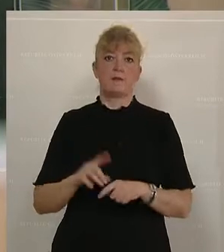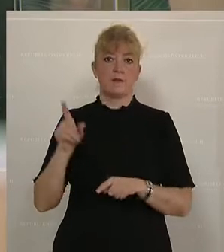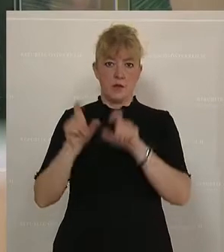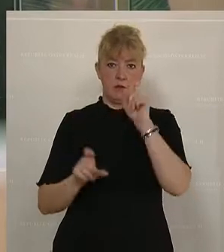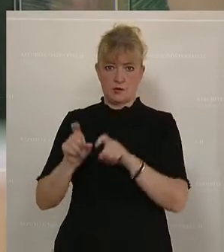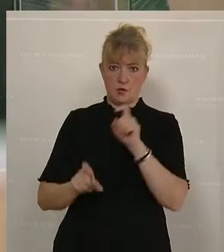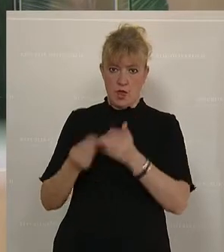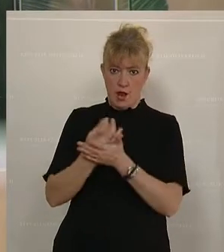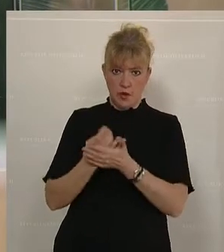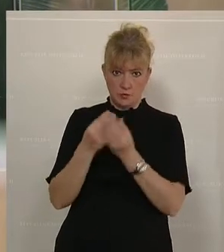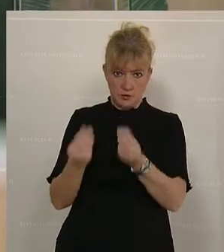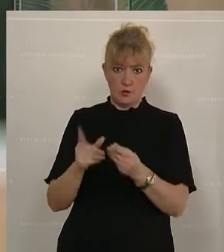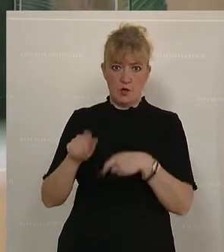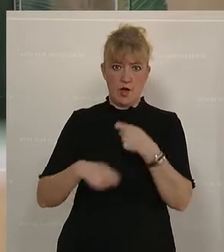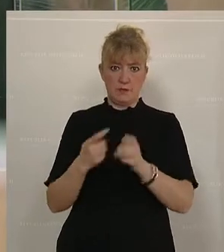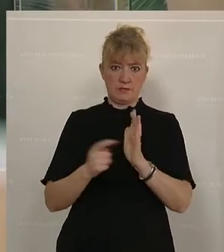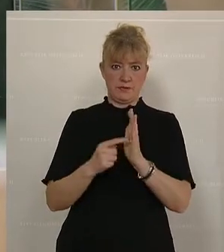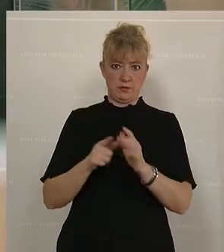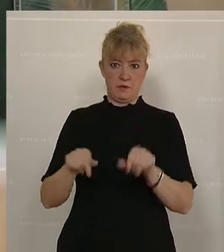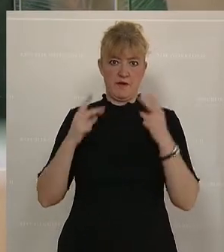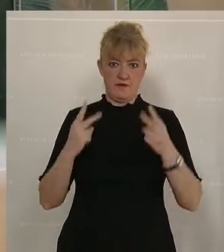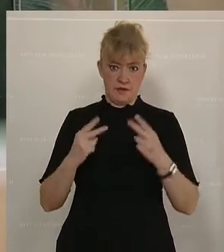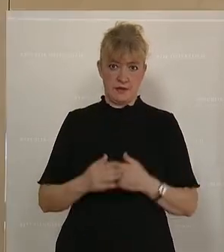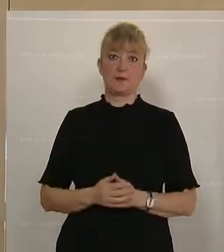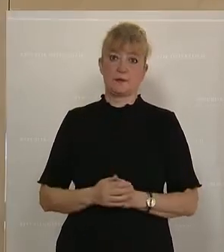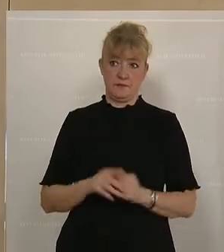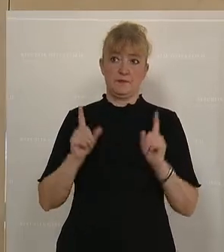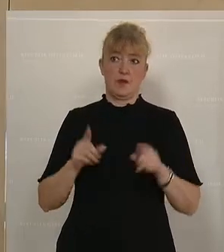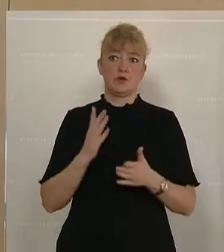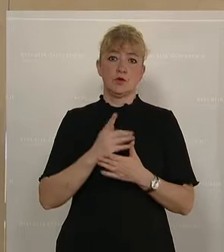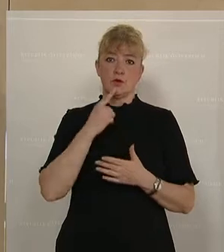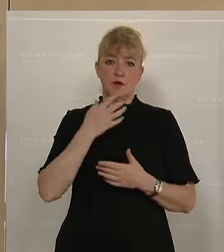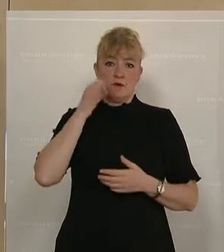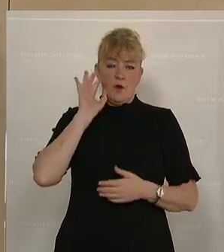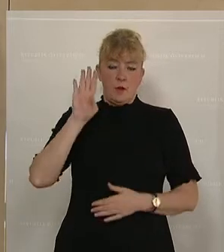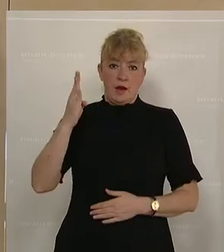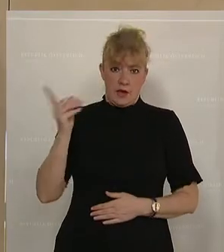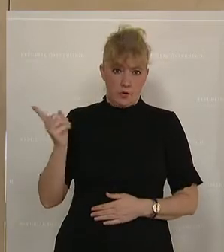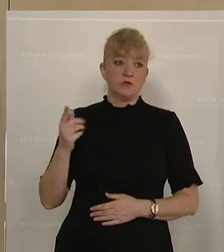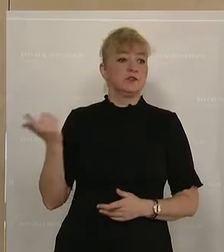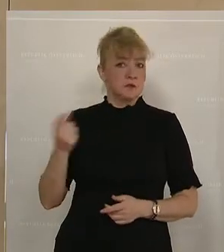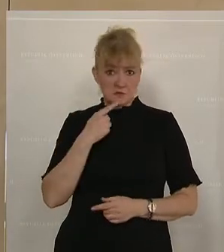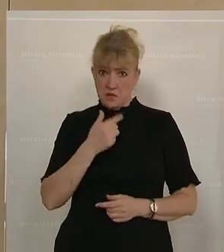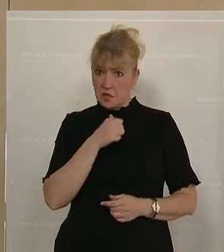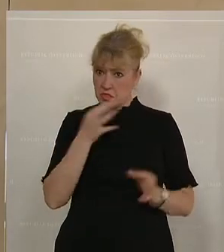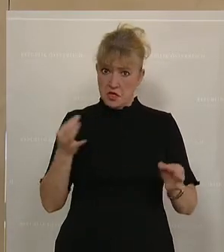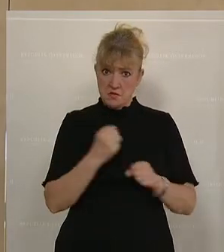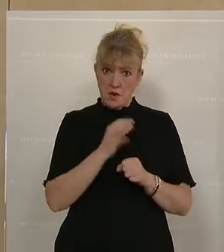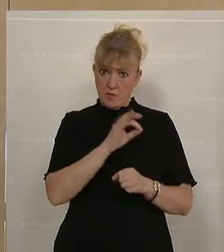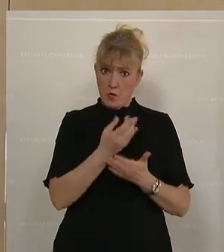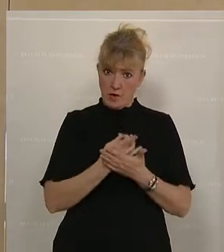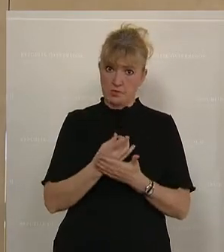Personalausbildung und auch die Arbeitsbedingungen. Und so zum Beispiel, was ja auch gesagt hat, Frau Polakowitsch, wir tun nichts für die Ausbildung. No, na,